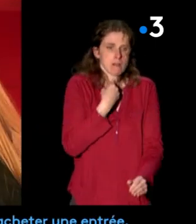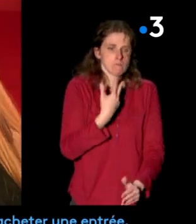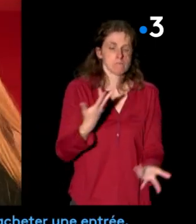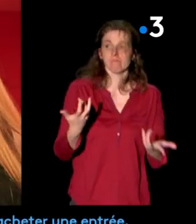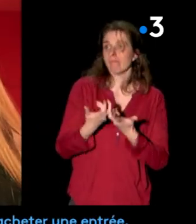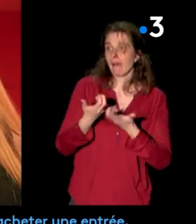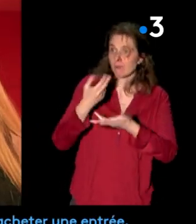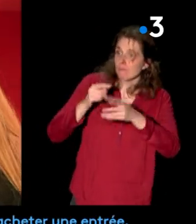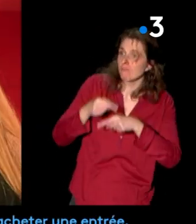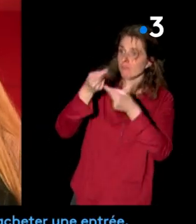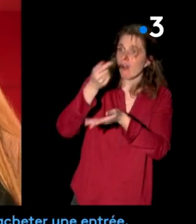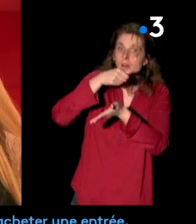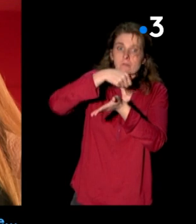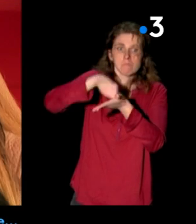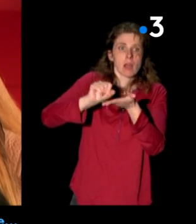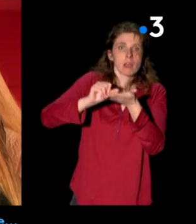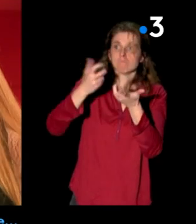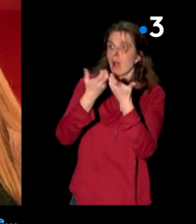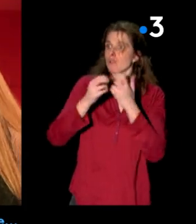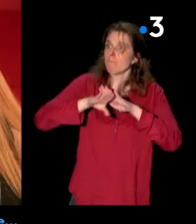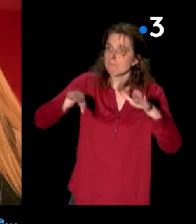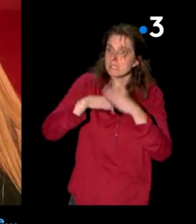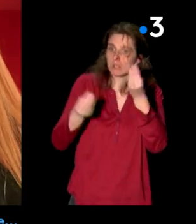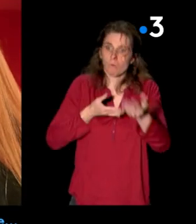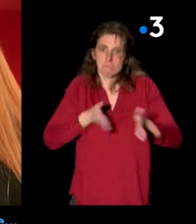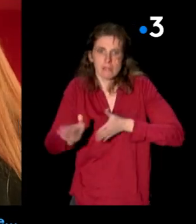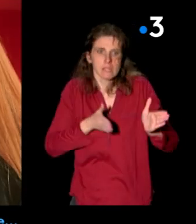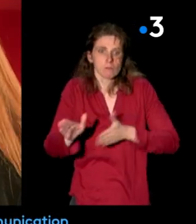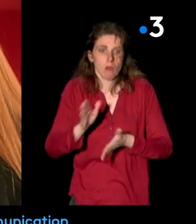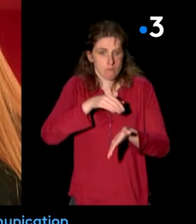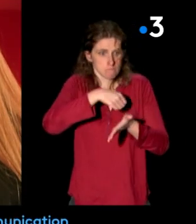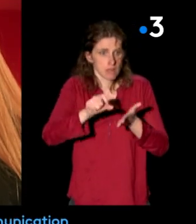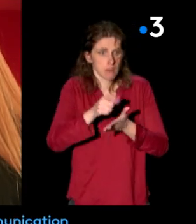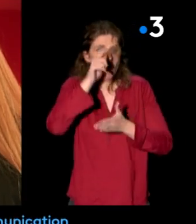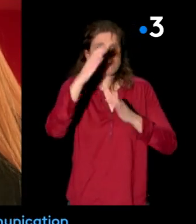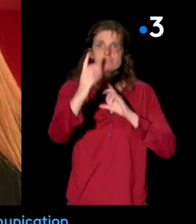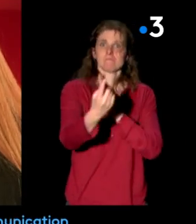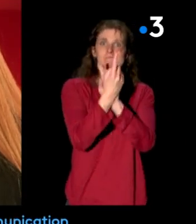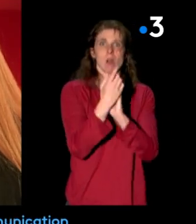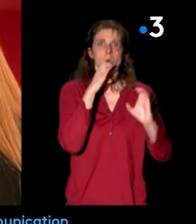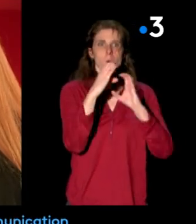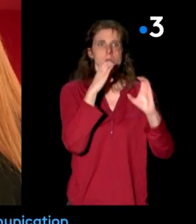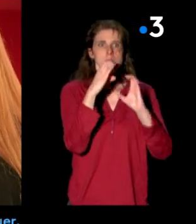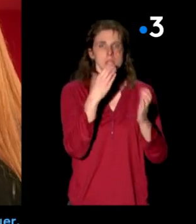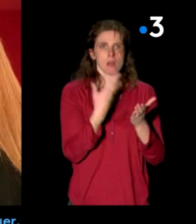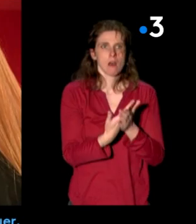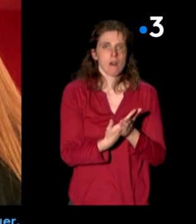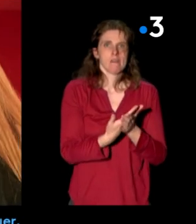simplement aller acheter une entrée, je ne pas, à la piscine, à la patinoire, peu importe, on va devoir passer par la communication et du coup